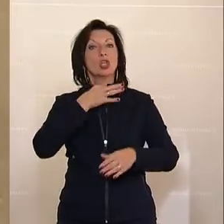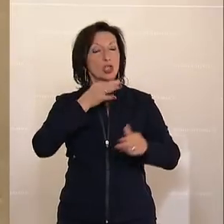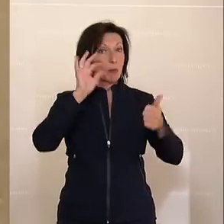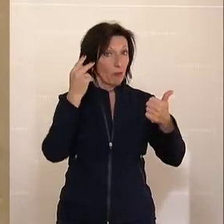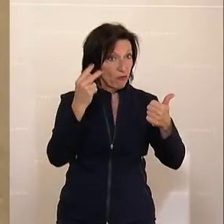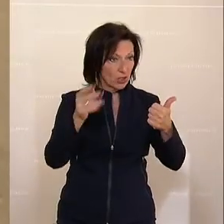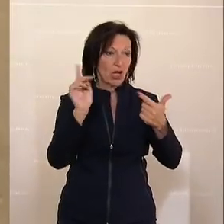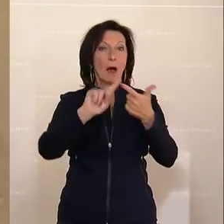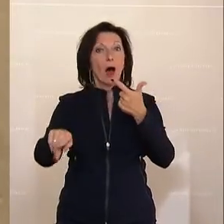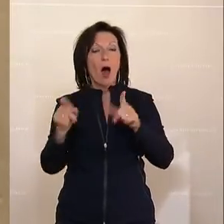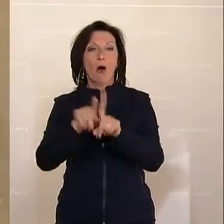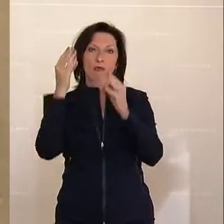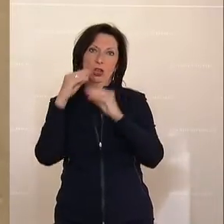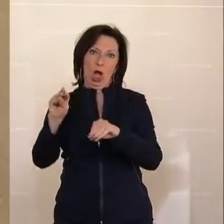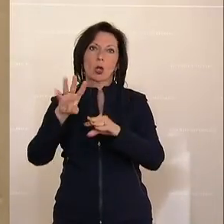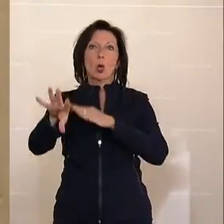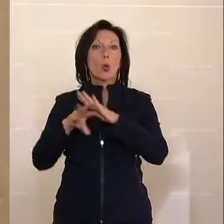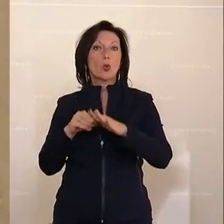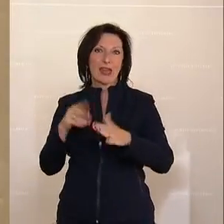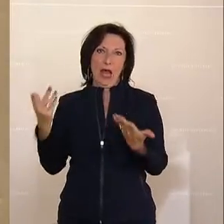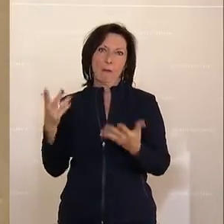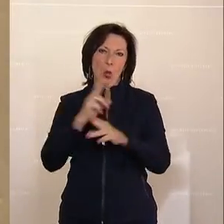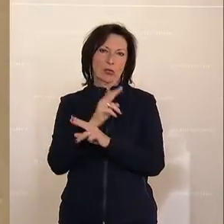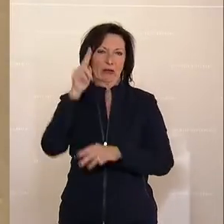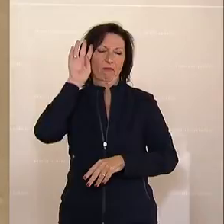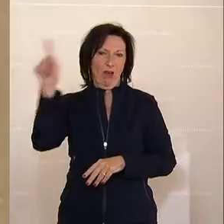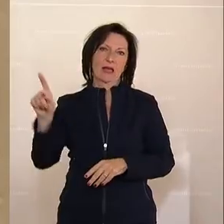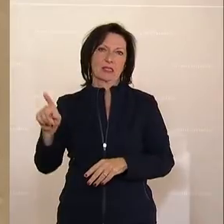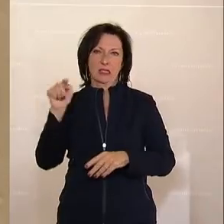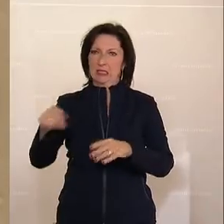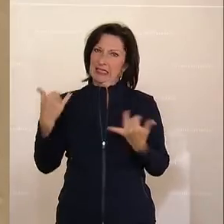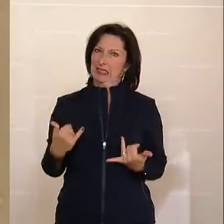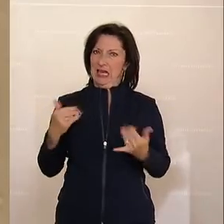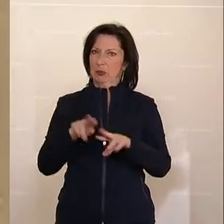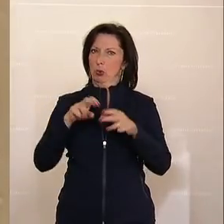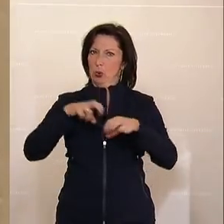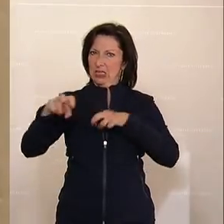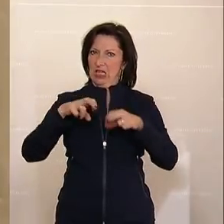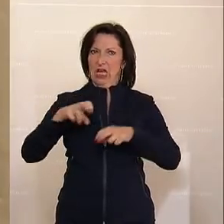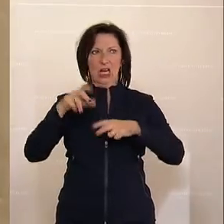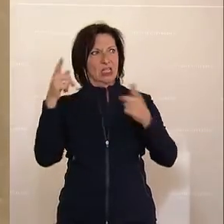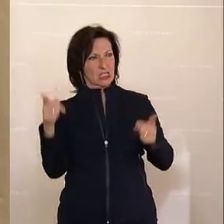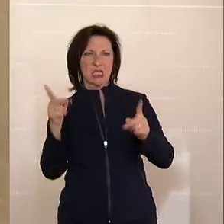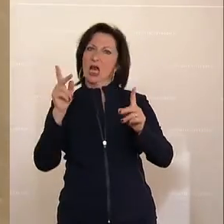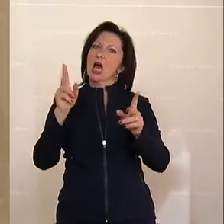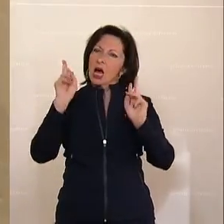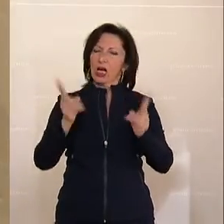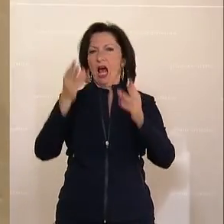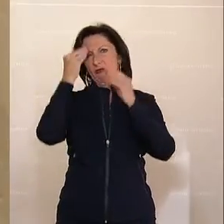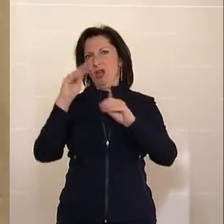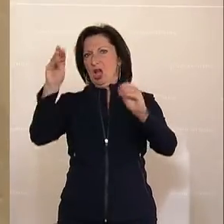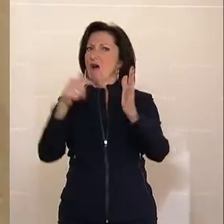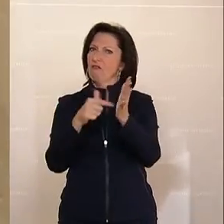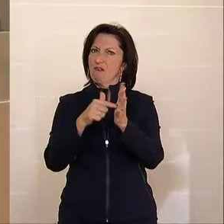Und die Unternehmen in Österreich wissen, dass sie dieser Bundesregierung, was die Rahmenbedingungen betrifft, da tatsächlich vertrauen können. Und das ist wertvoll so.